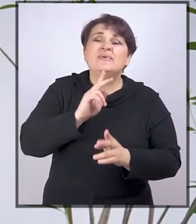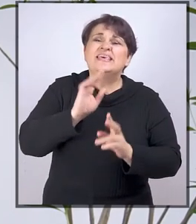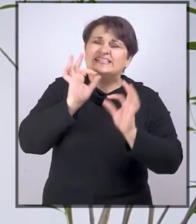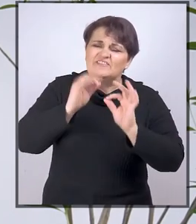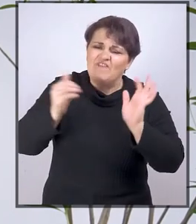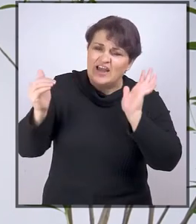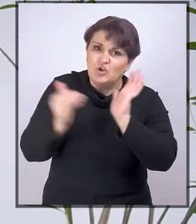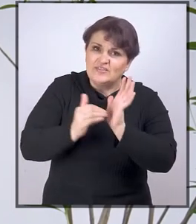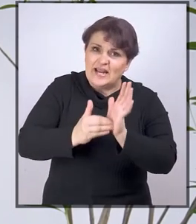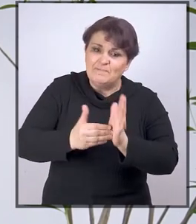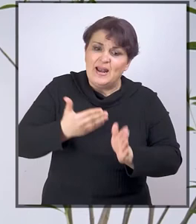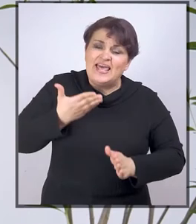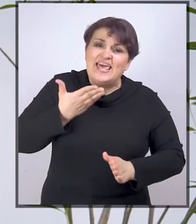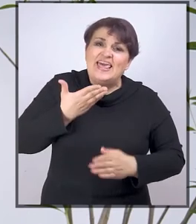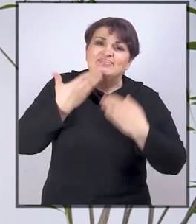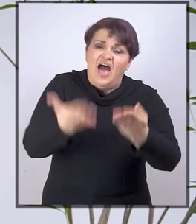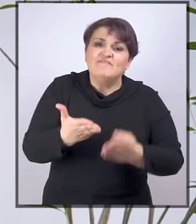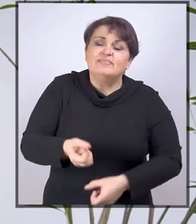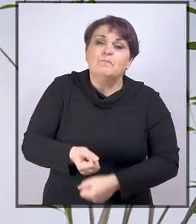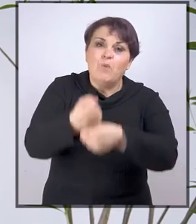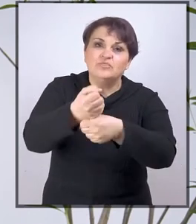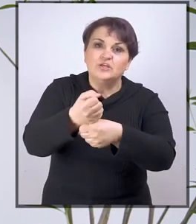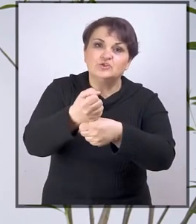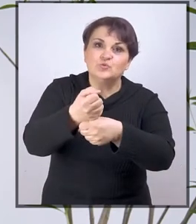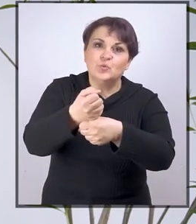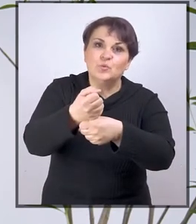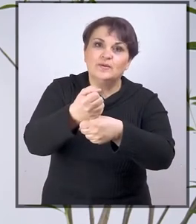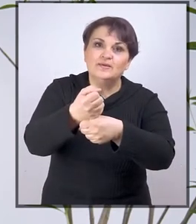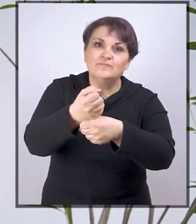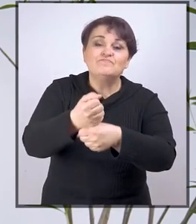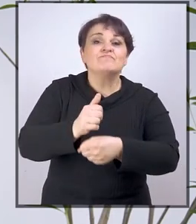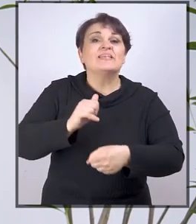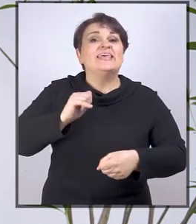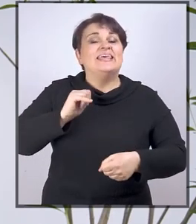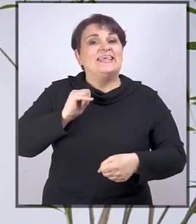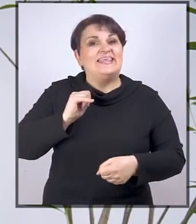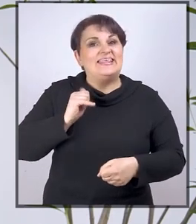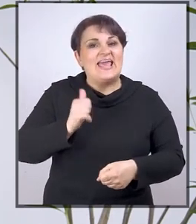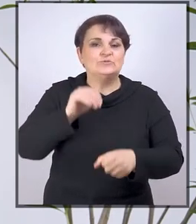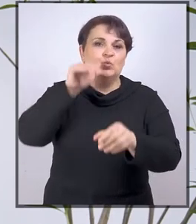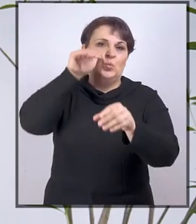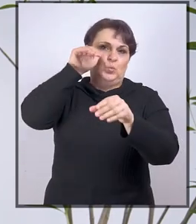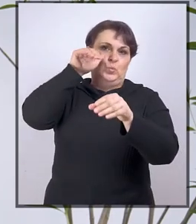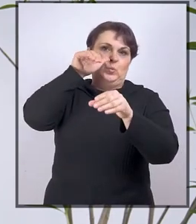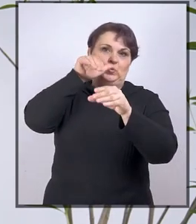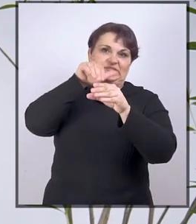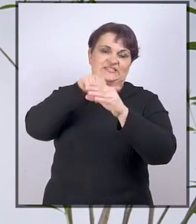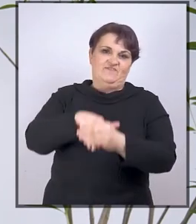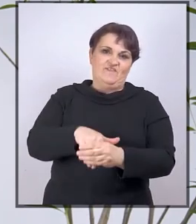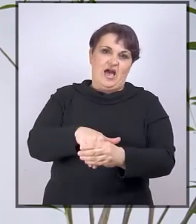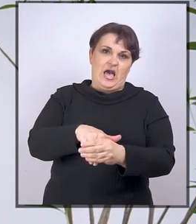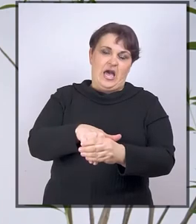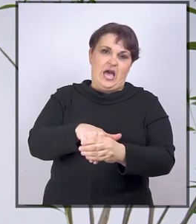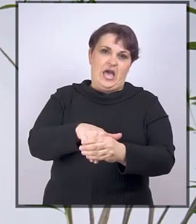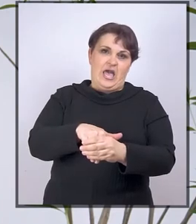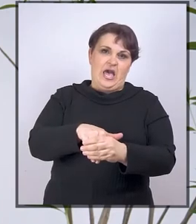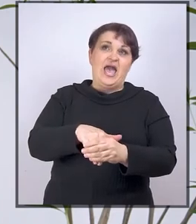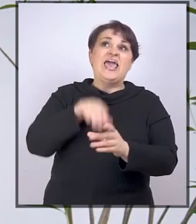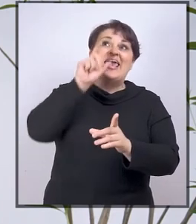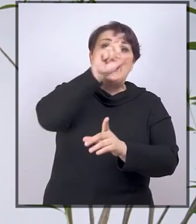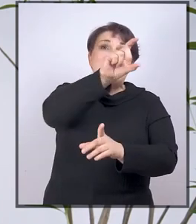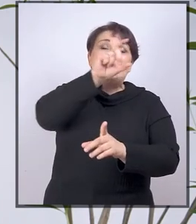oni koji bi zaista trebali pružati podršku jesu u stvari